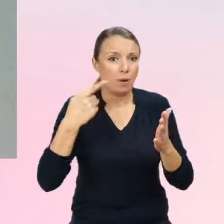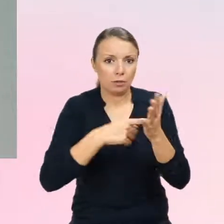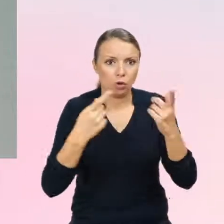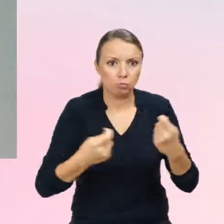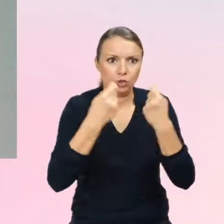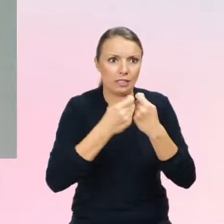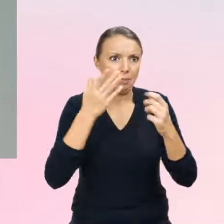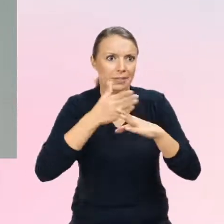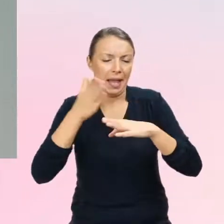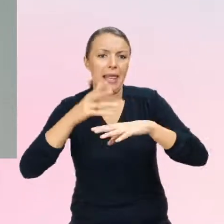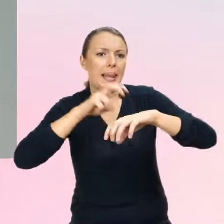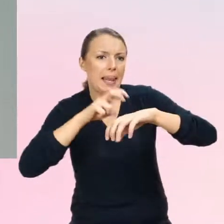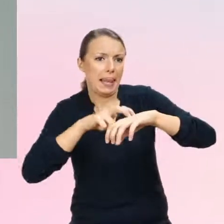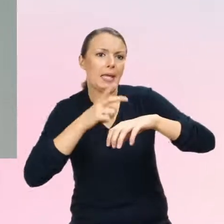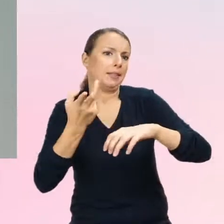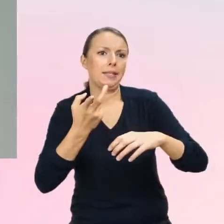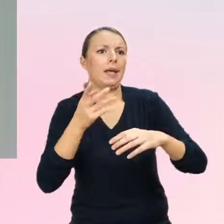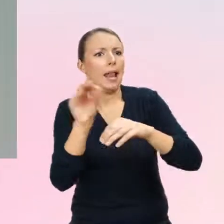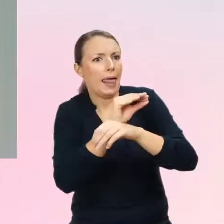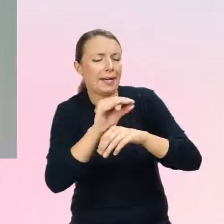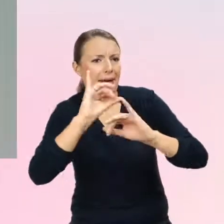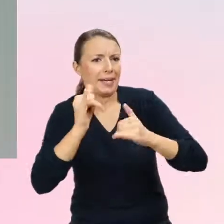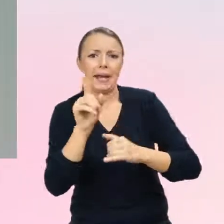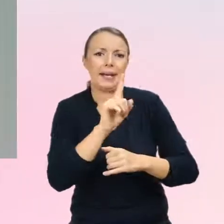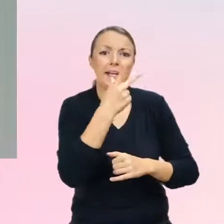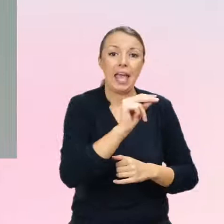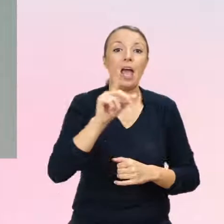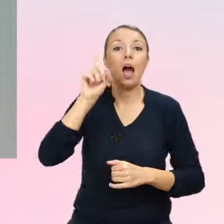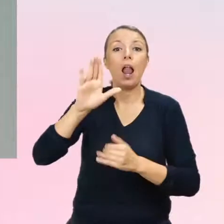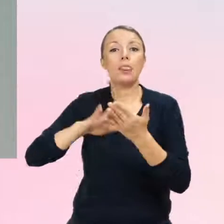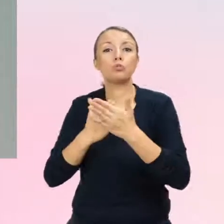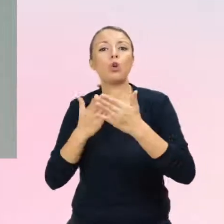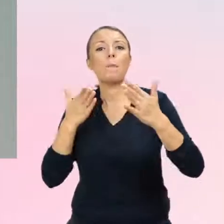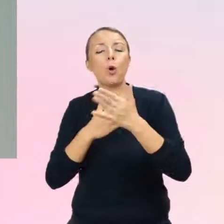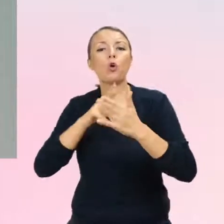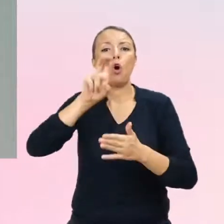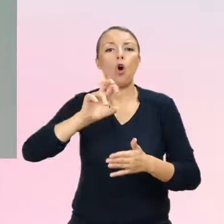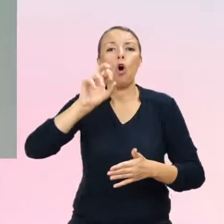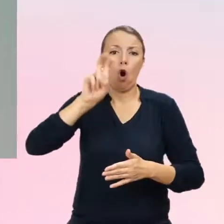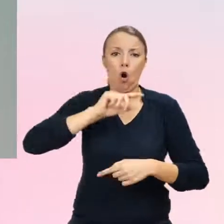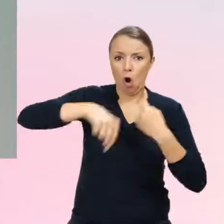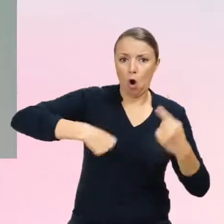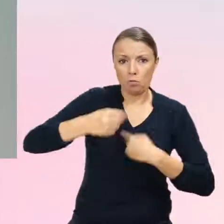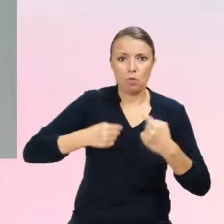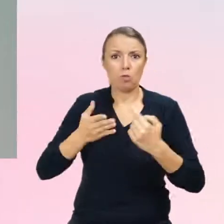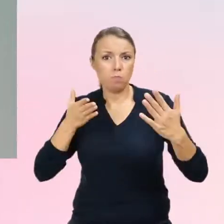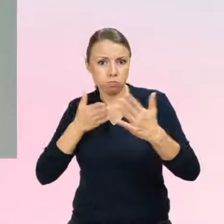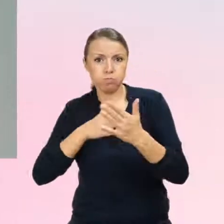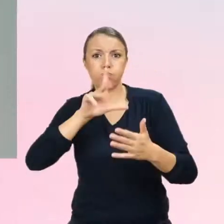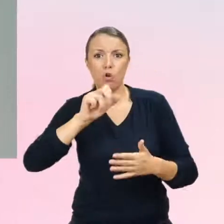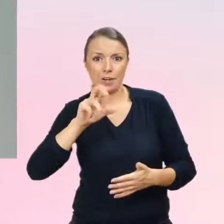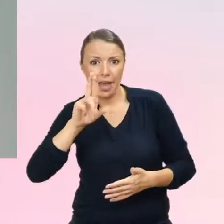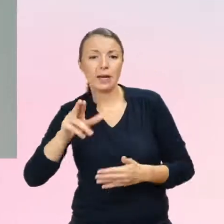ale na przykład zastosowanie hormonów, blokerów dojrzewania może wpływać na stan psychiczny i są sytuacje, kiedy wtedy stan